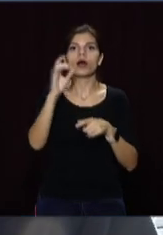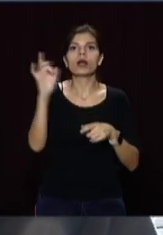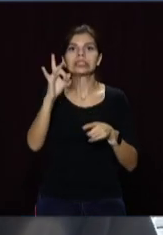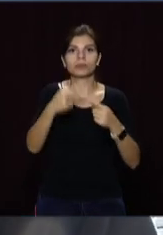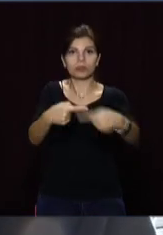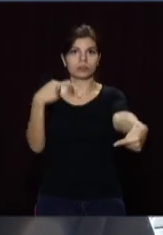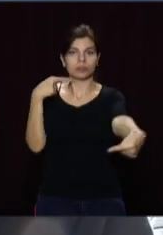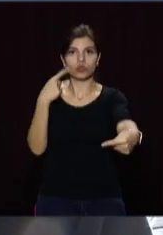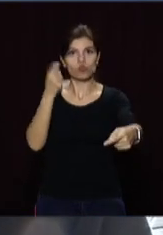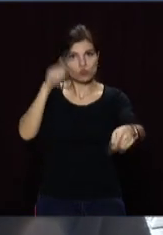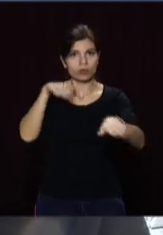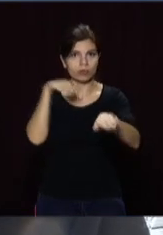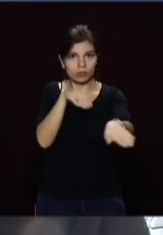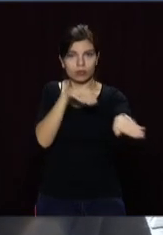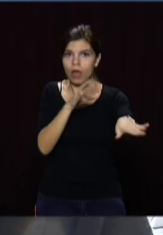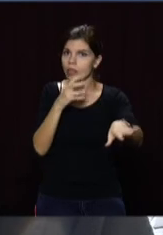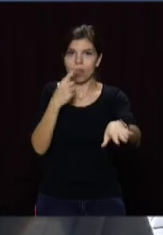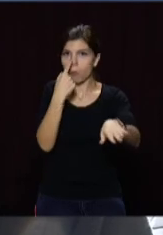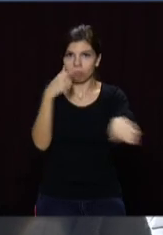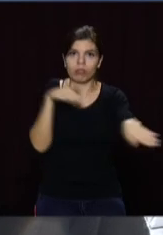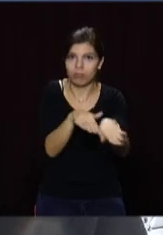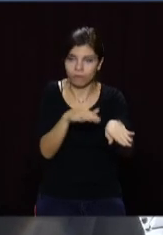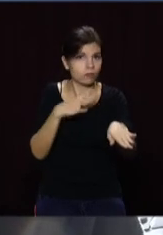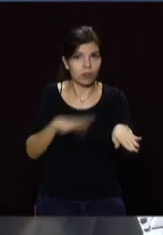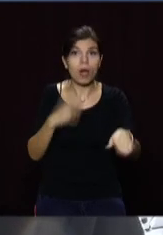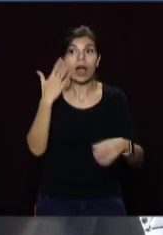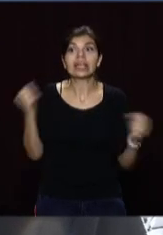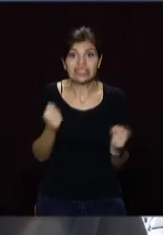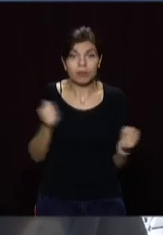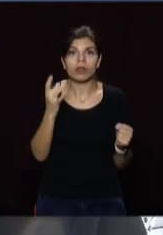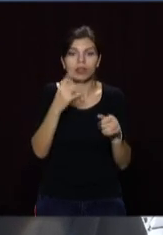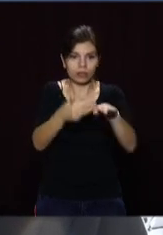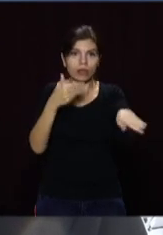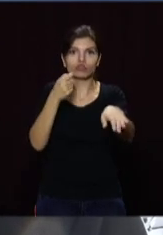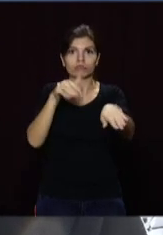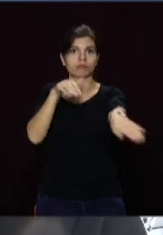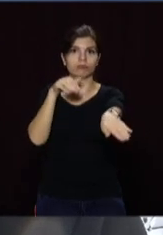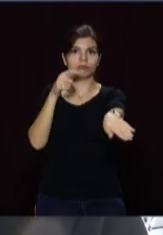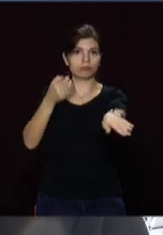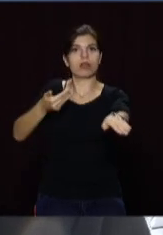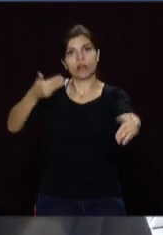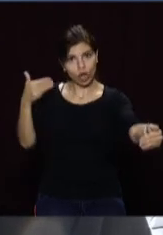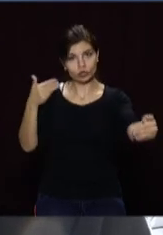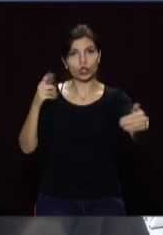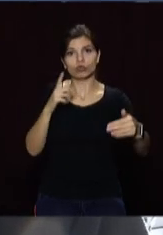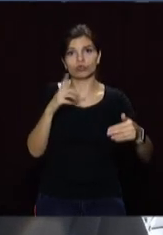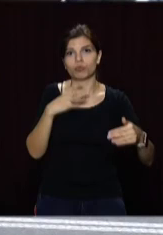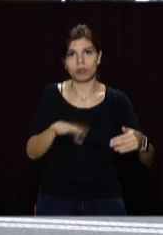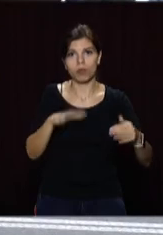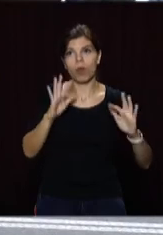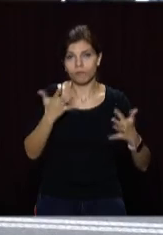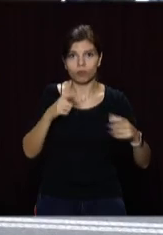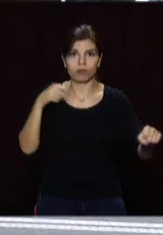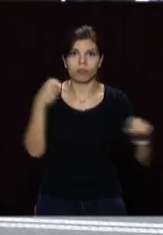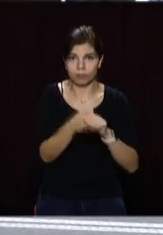в зимку, коли гальмінний шлях може бути збільшений, тому треба враховувати також ці нюанси.